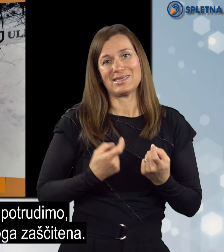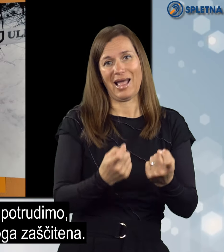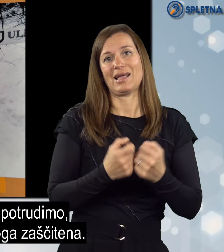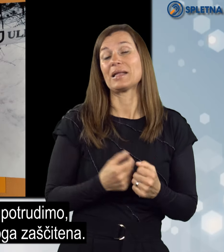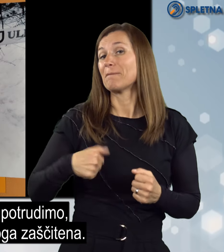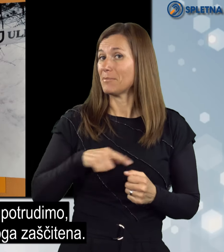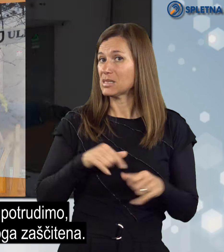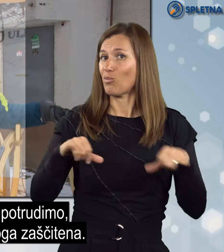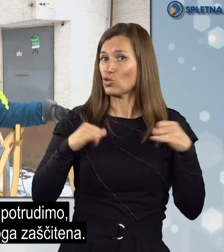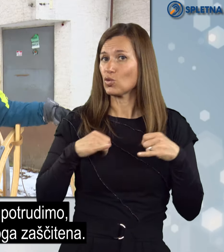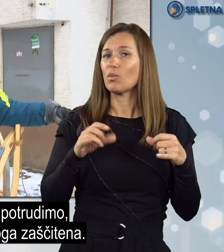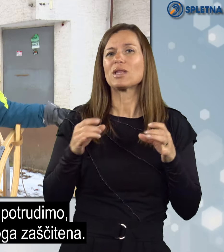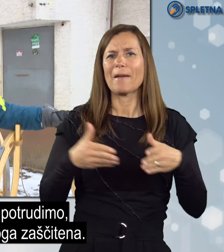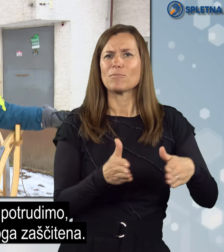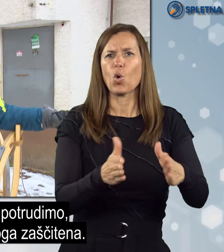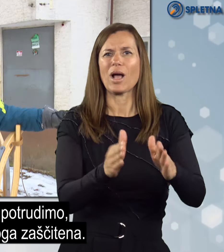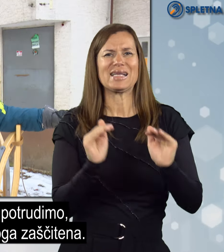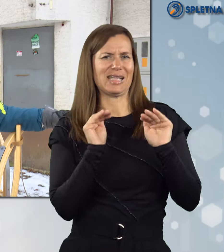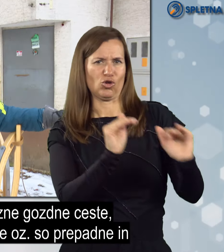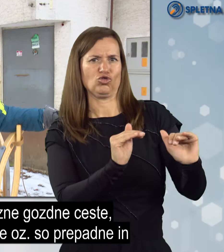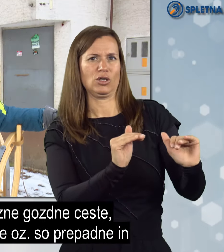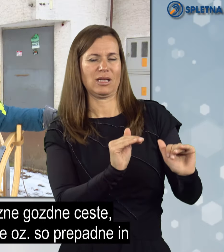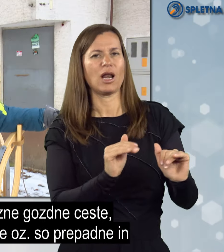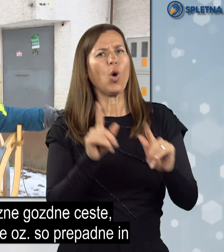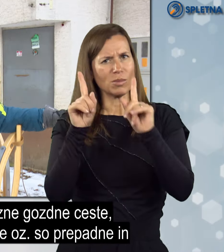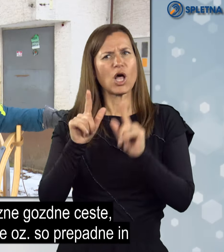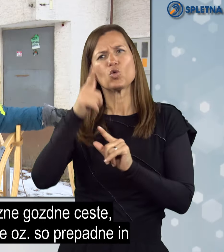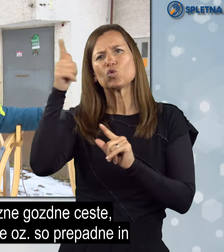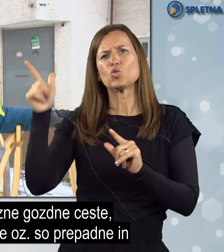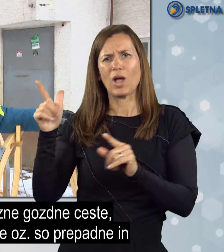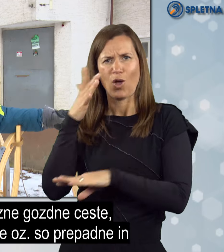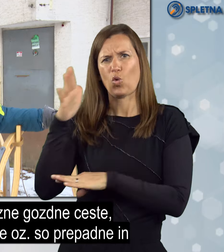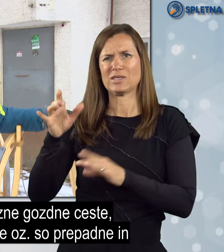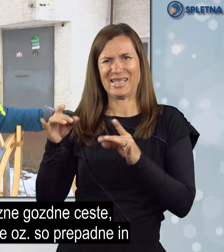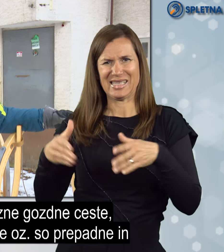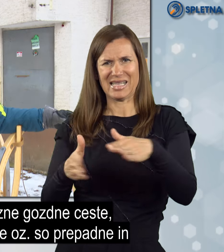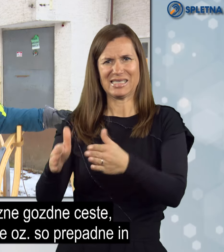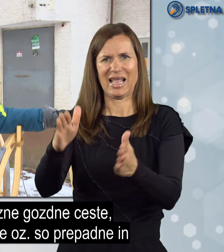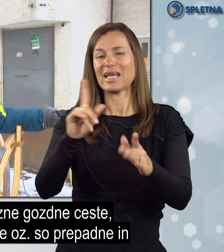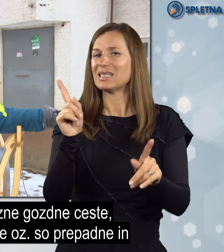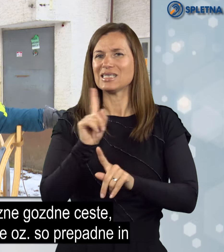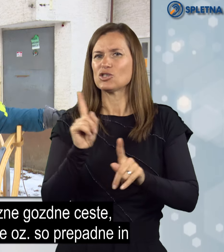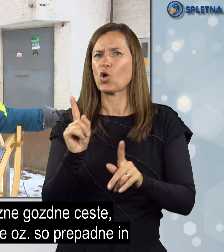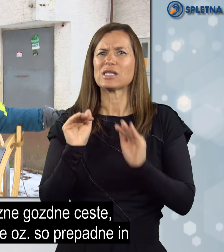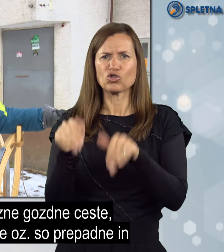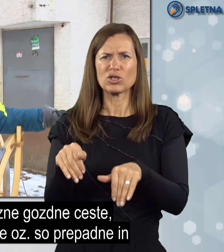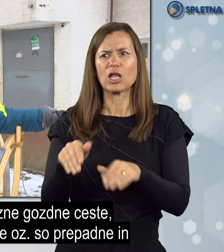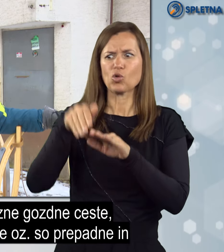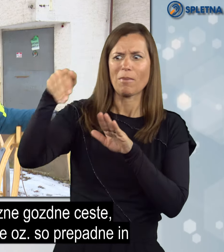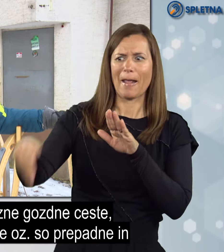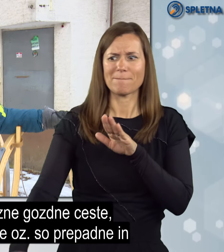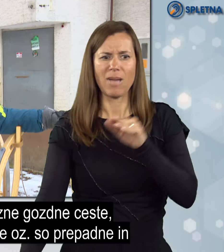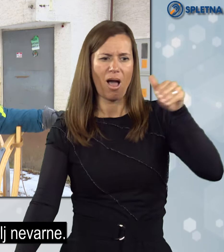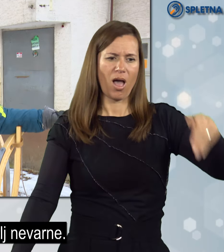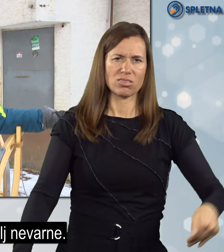Mi se potrudimo, da je proga zaščitena, ker obstajajo razne gozne ceste, ki niso zaščitene oziroma so